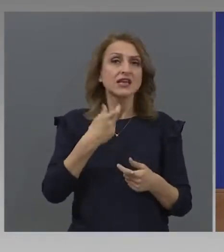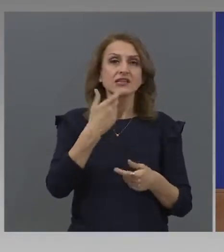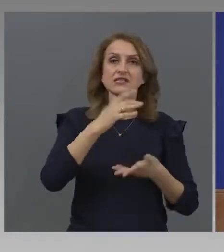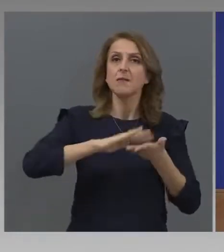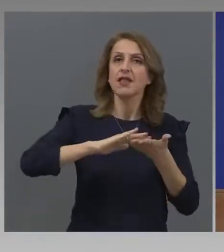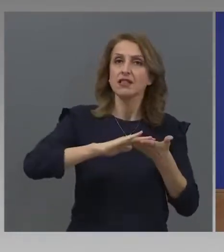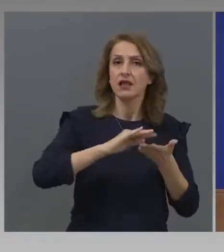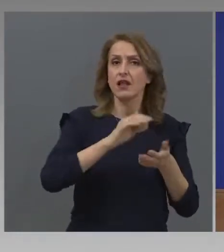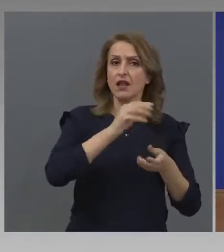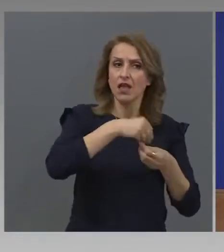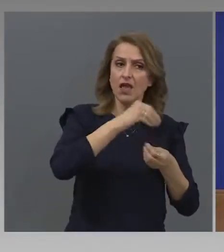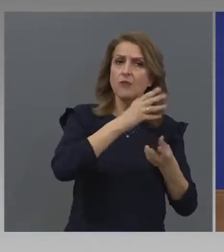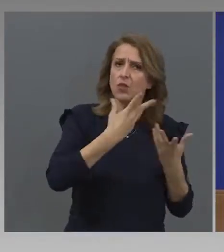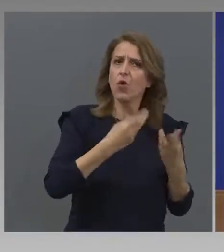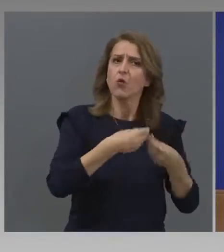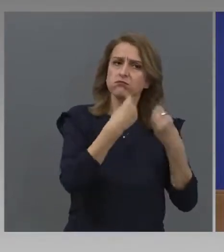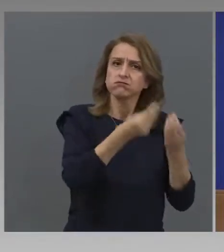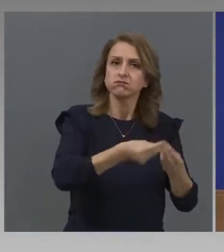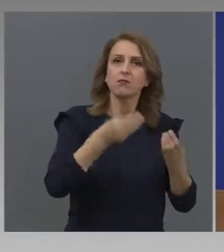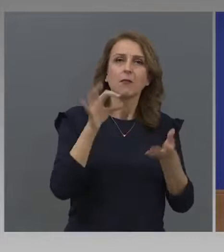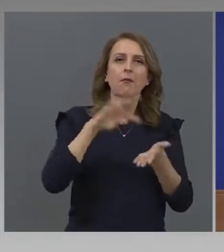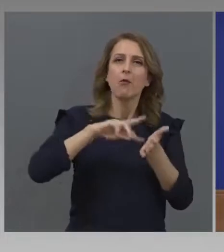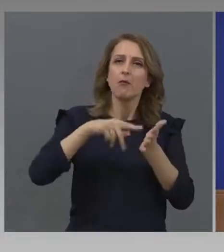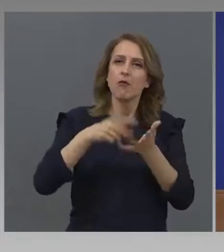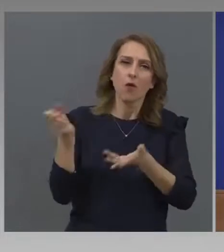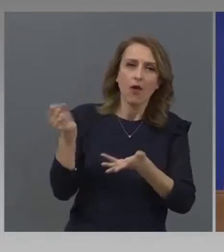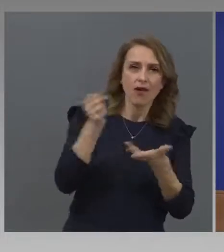сектори. но